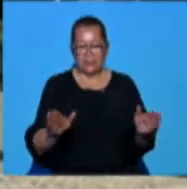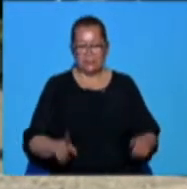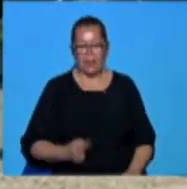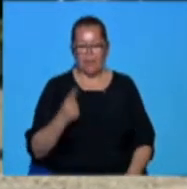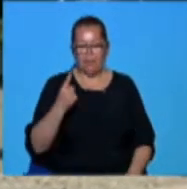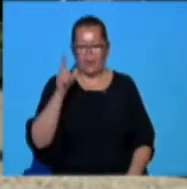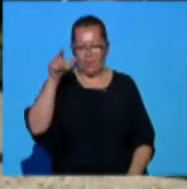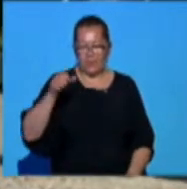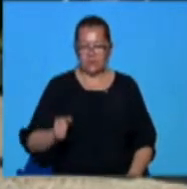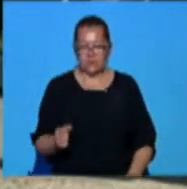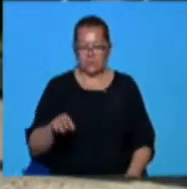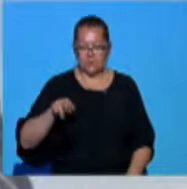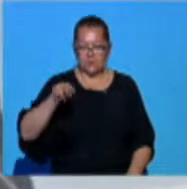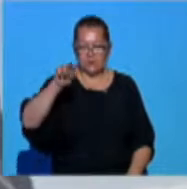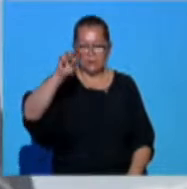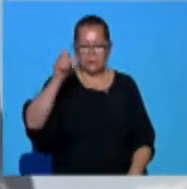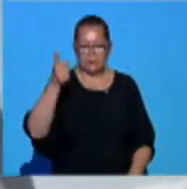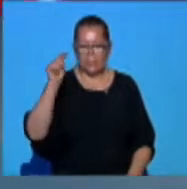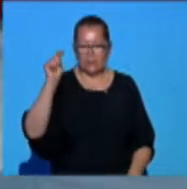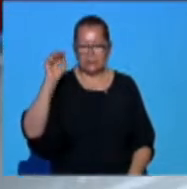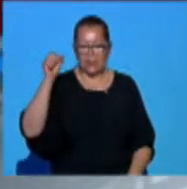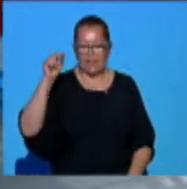iar primii turiști au urcat pe Transalpina.